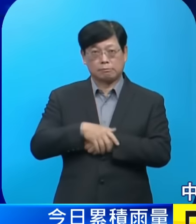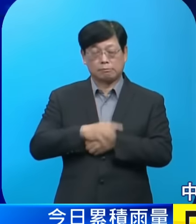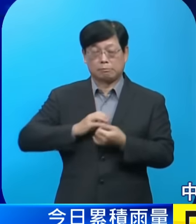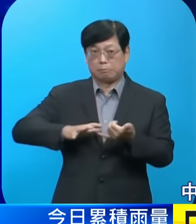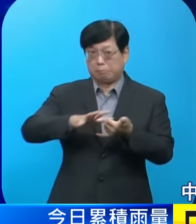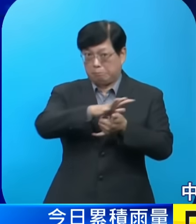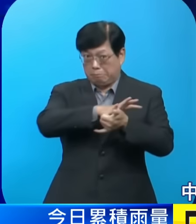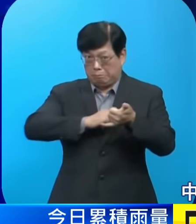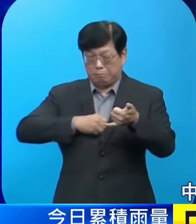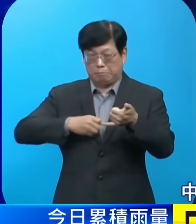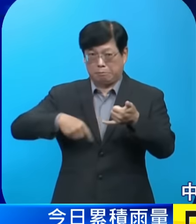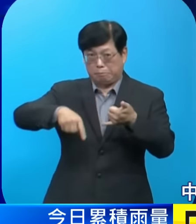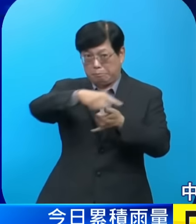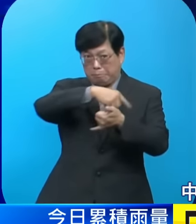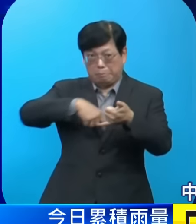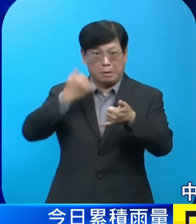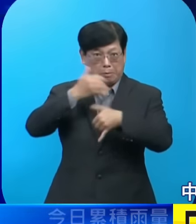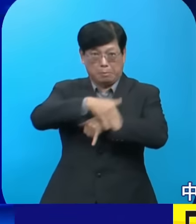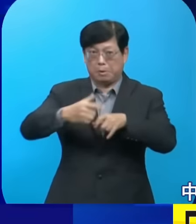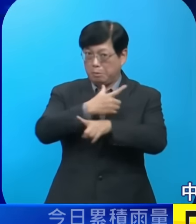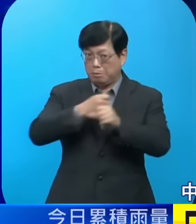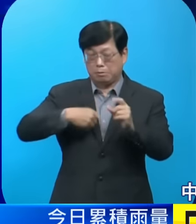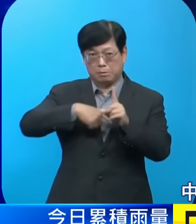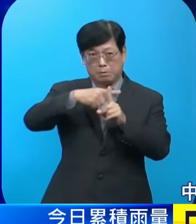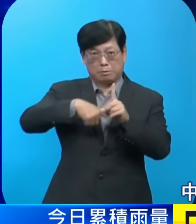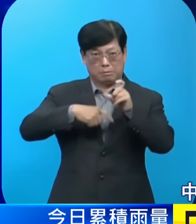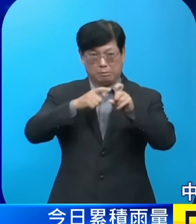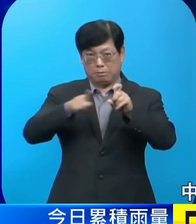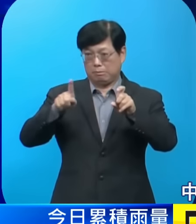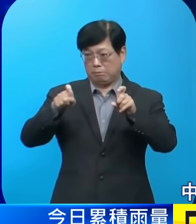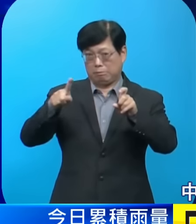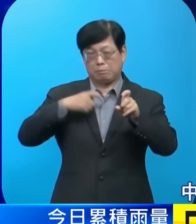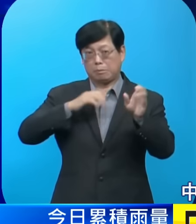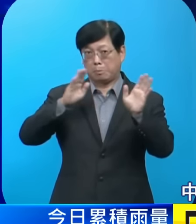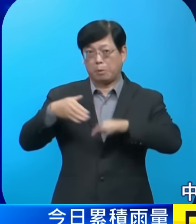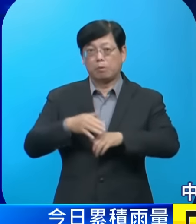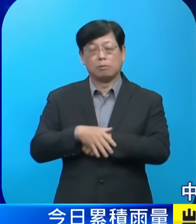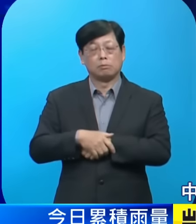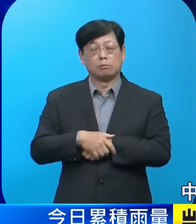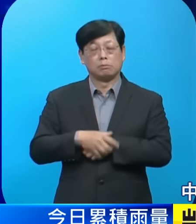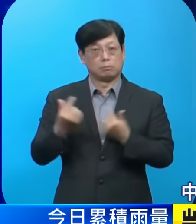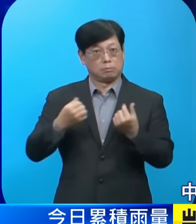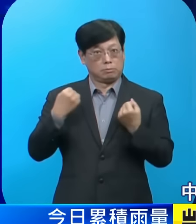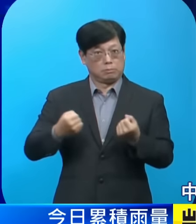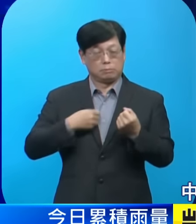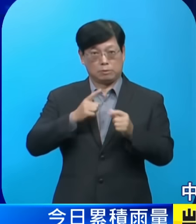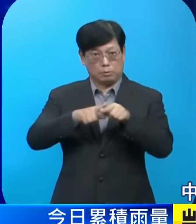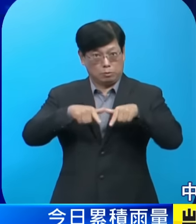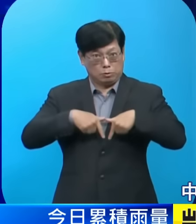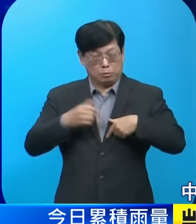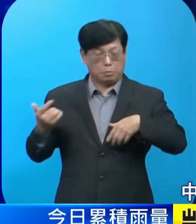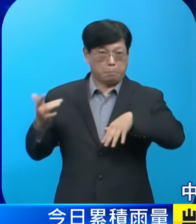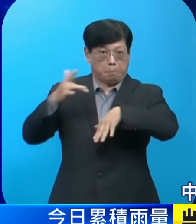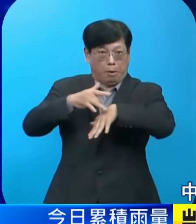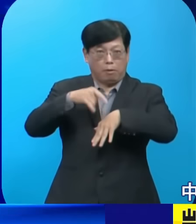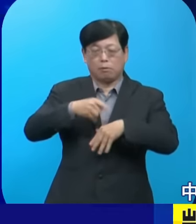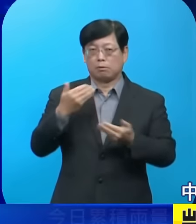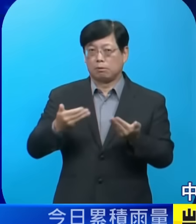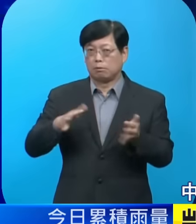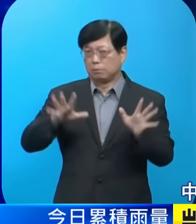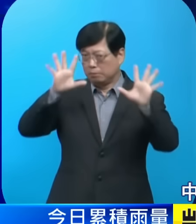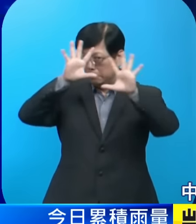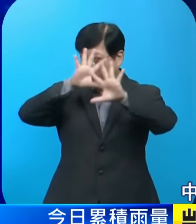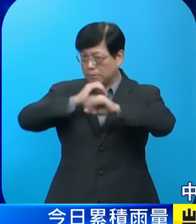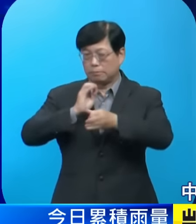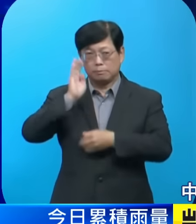台灣的沿海地區普遍都會有10到11級的強震風尤其是在颱風中心靠近的時候大概在今天